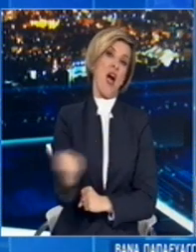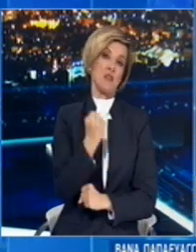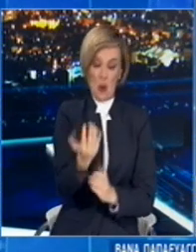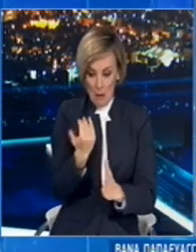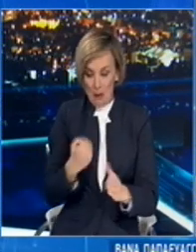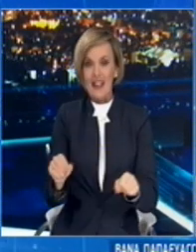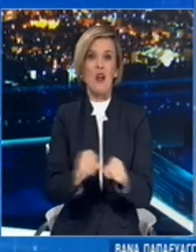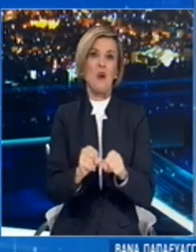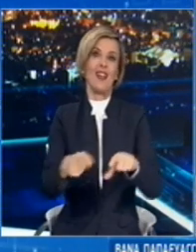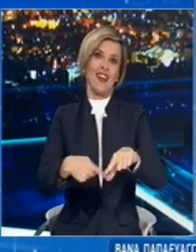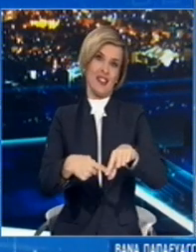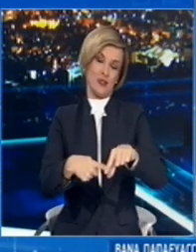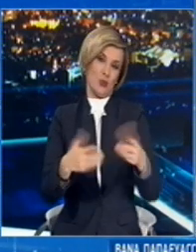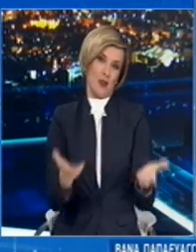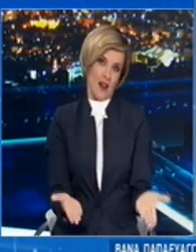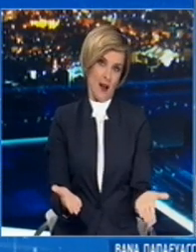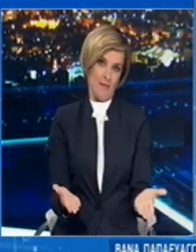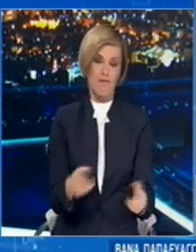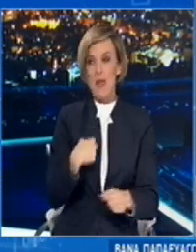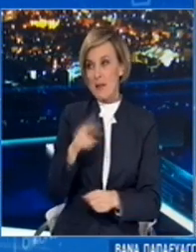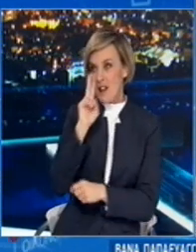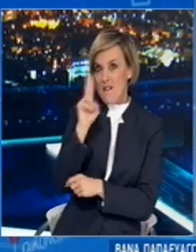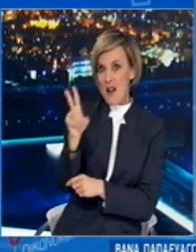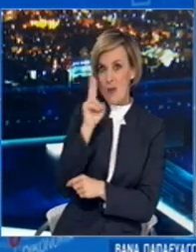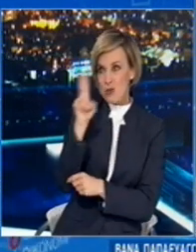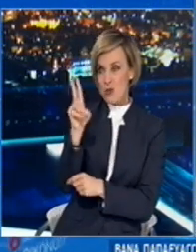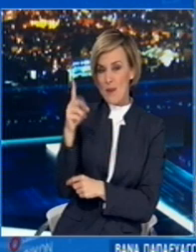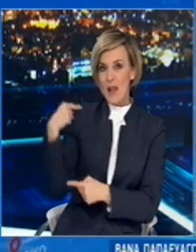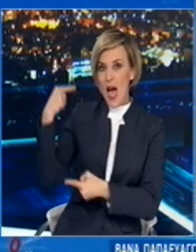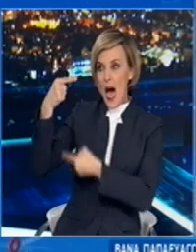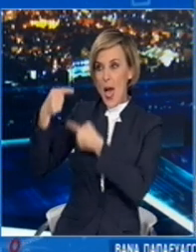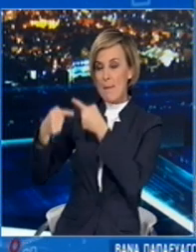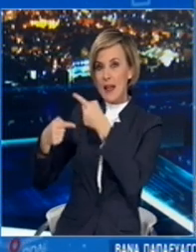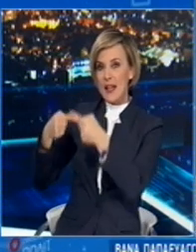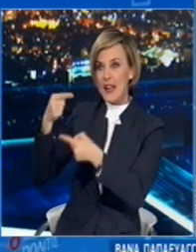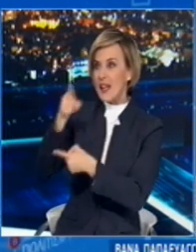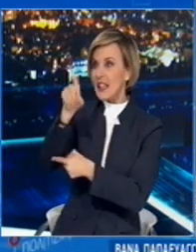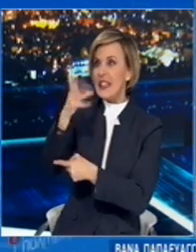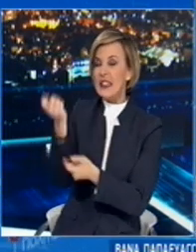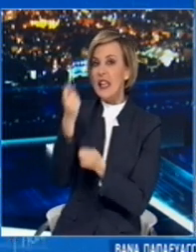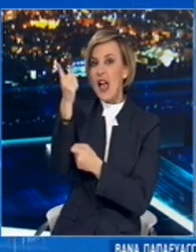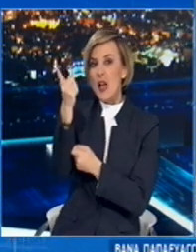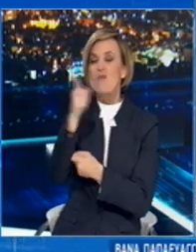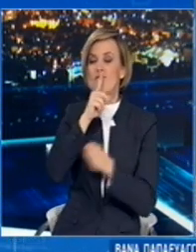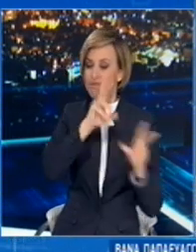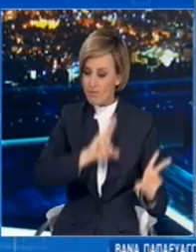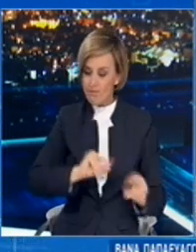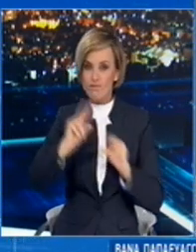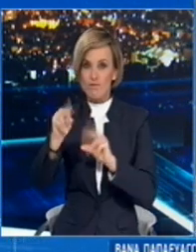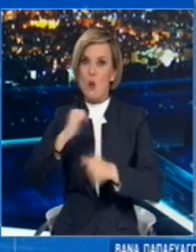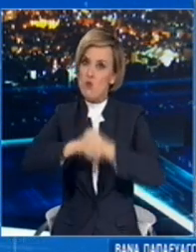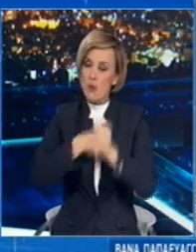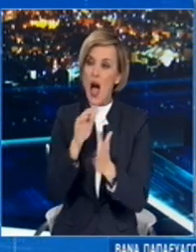γέννου. Η εμπειρία των διπλανών μας μας δείχνει σαφώς και ξεκάθαρα ότι ένα είναι το στίχημα, η διατήρηση του χαμηλού επιδημιολογικού